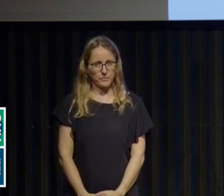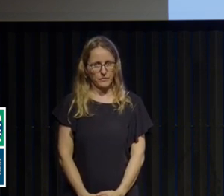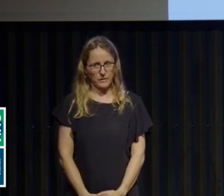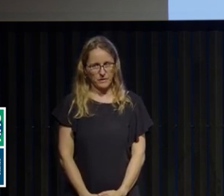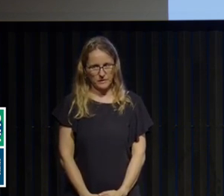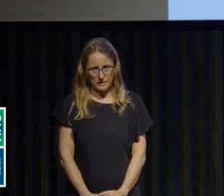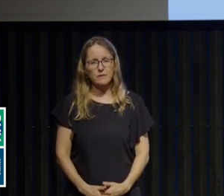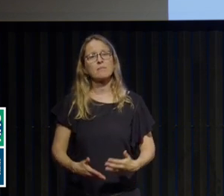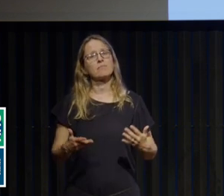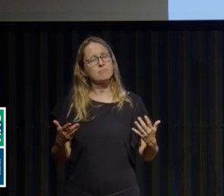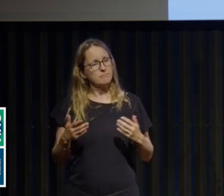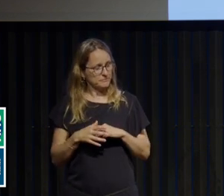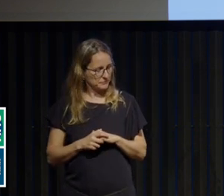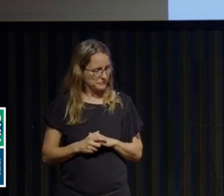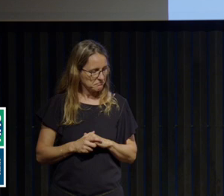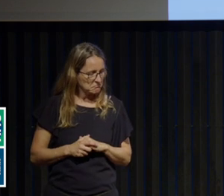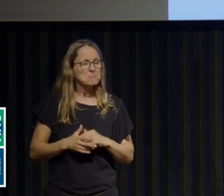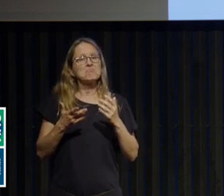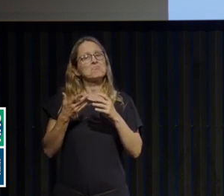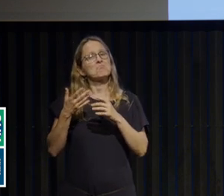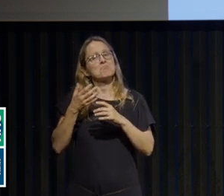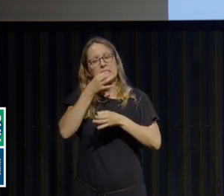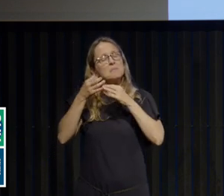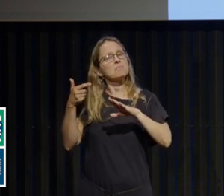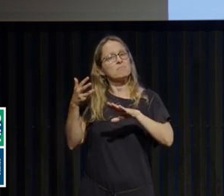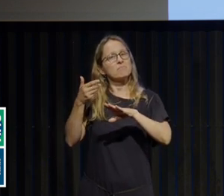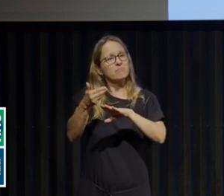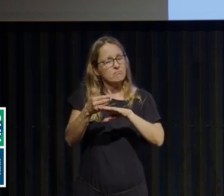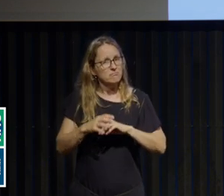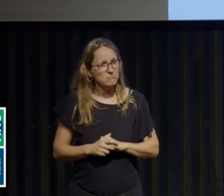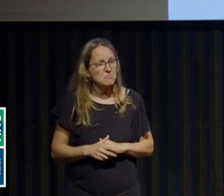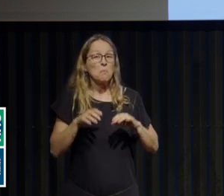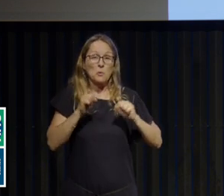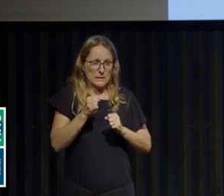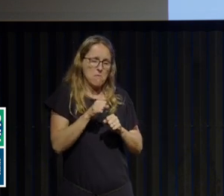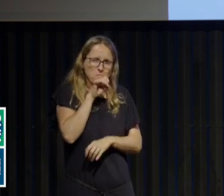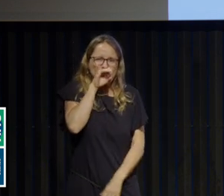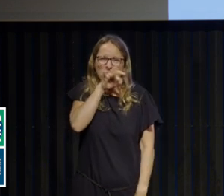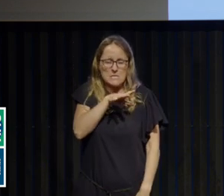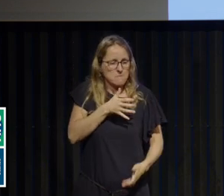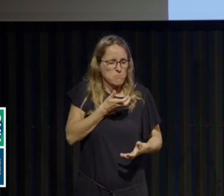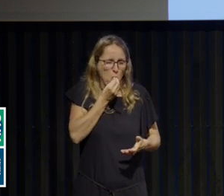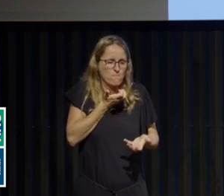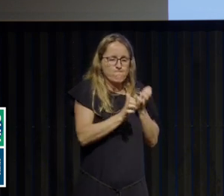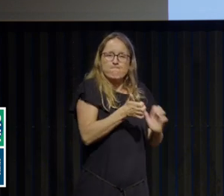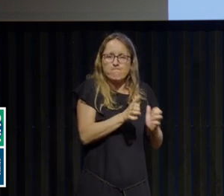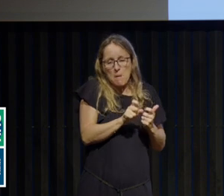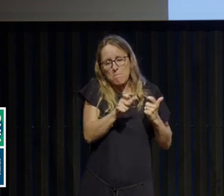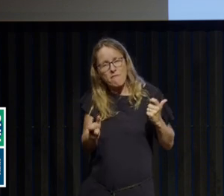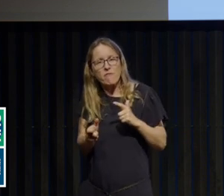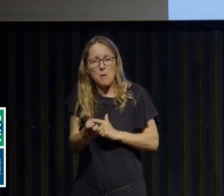Alors dans ce que je vous ai décrit, vous voyez, on peut passer de formes restrictives pures à des formes hyperphagiques,